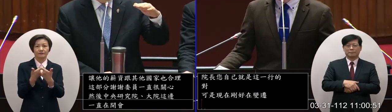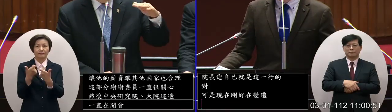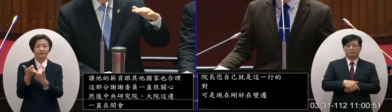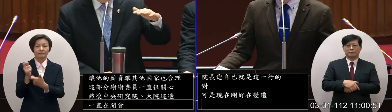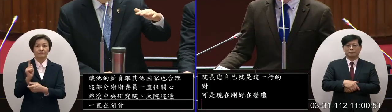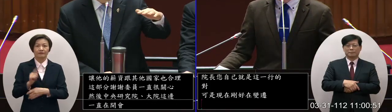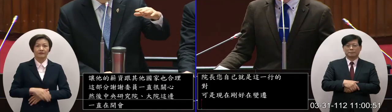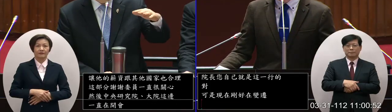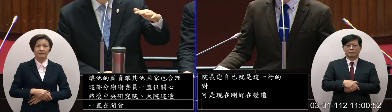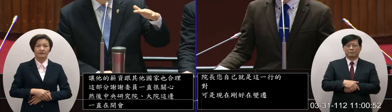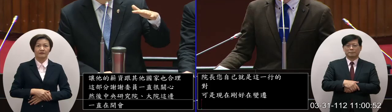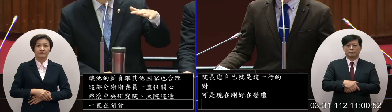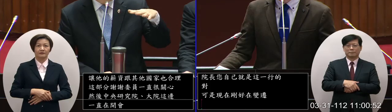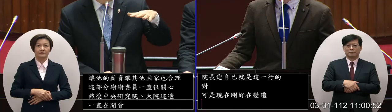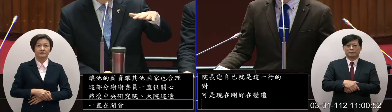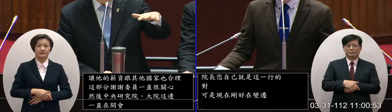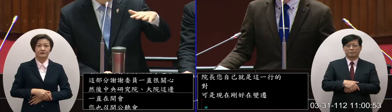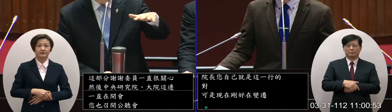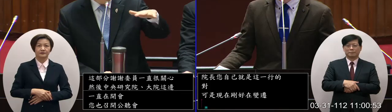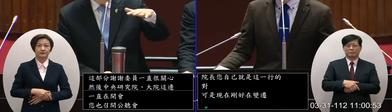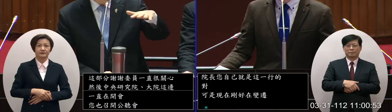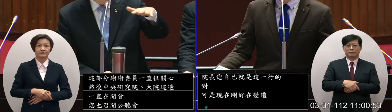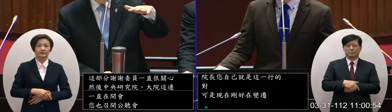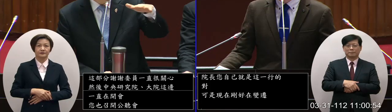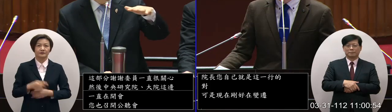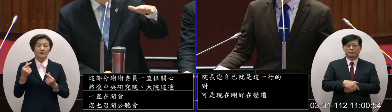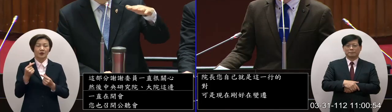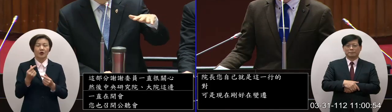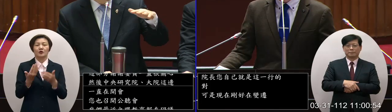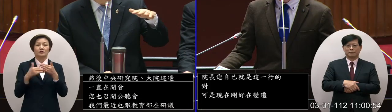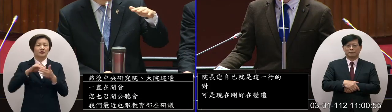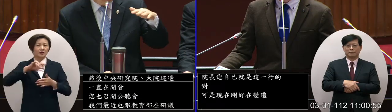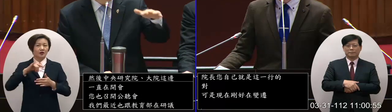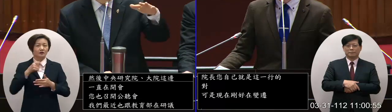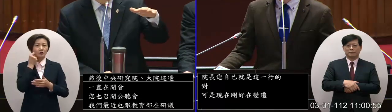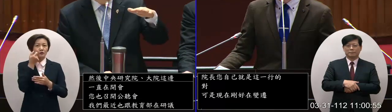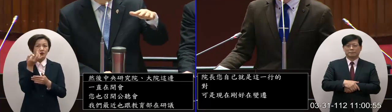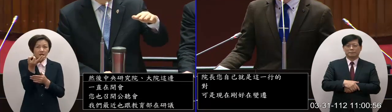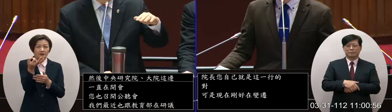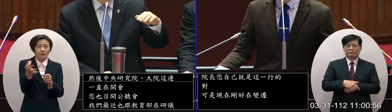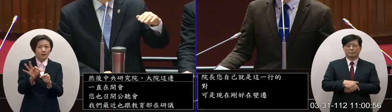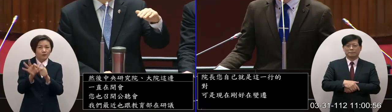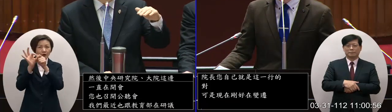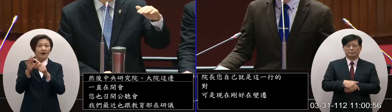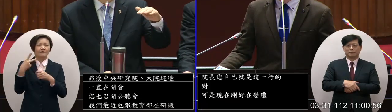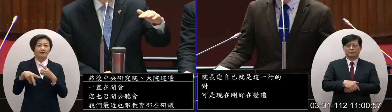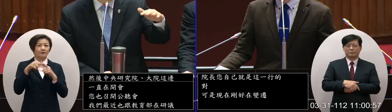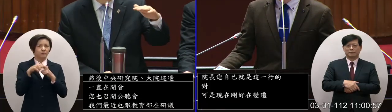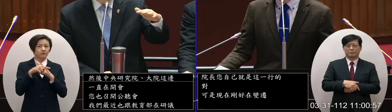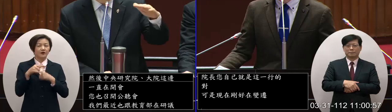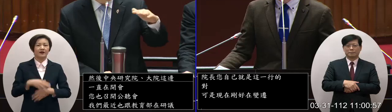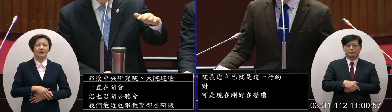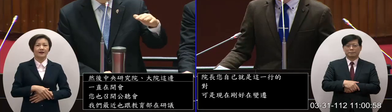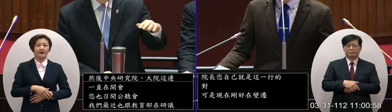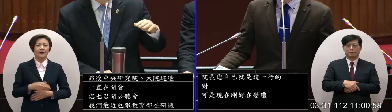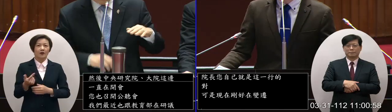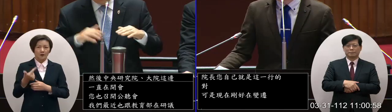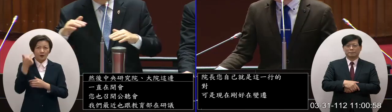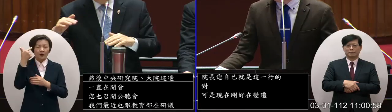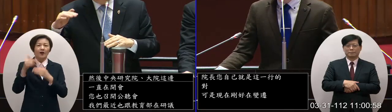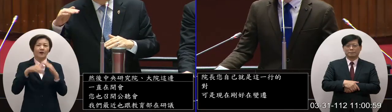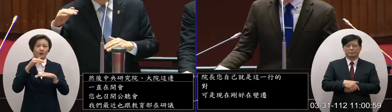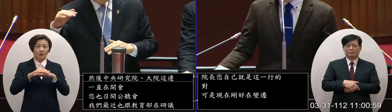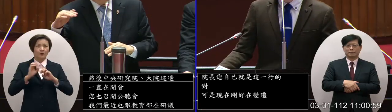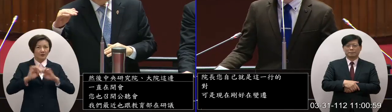段我們從調高這一個這一個薪資的部分來研議然後看能不能盡快有結果